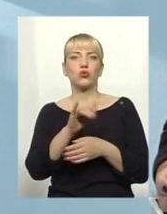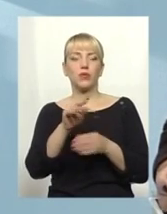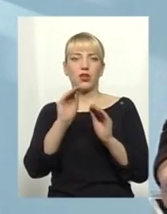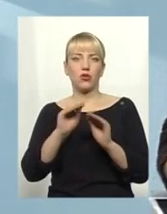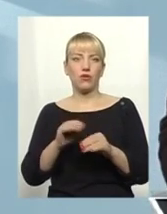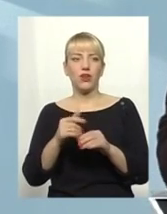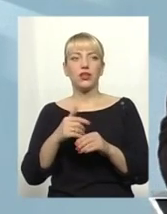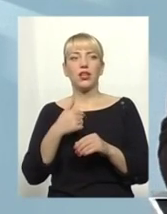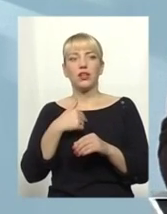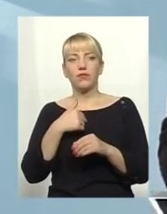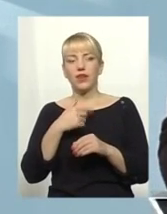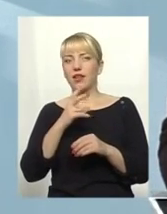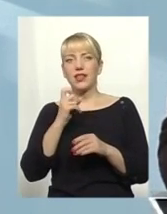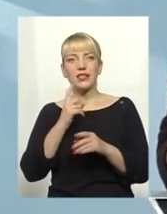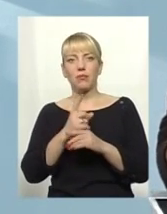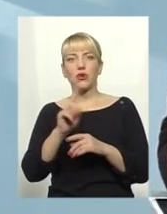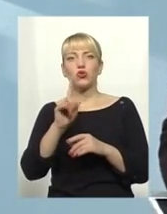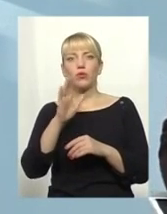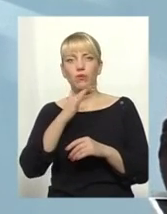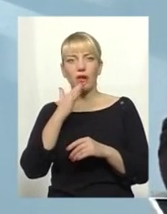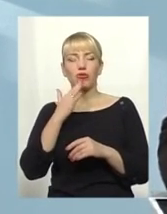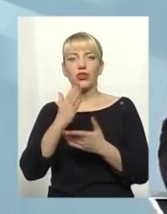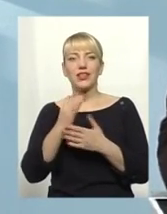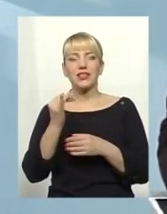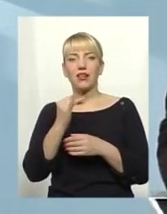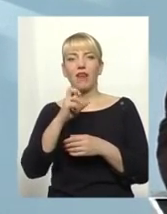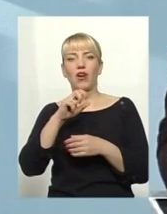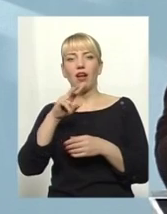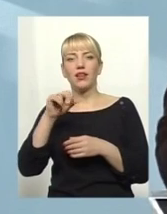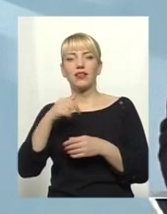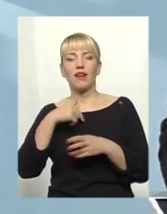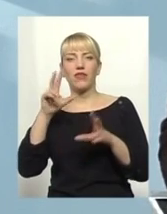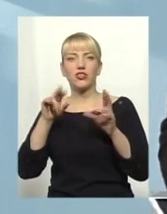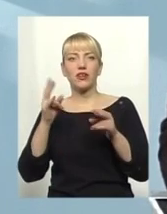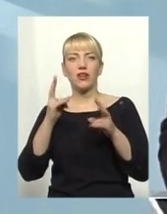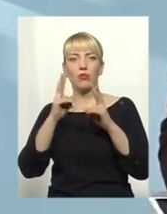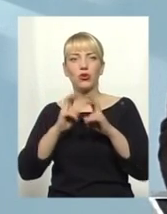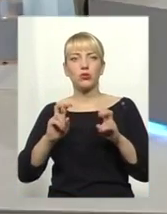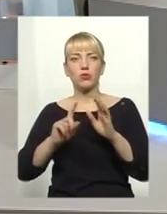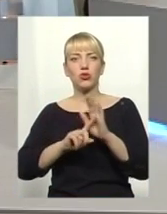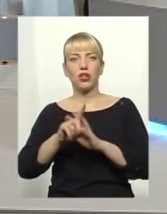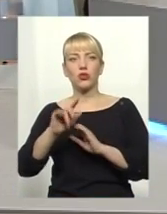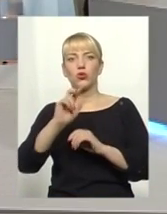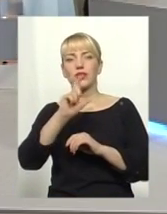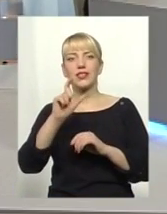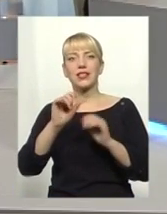досить багато цікавого, я не заперечую цього, але я рахую, що нам потрібно розібратися з цим є декларуванням і готуватися до 17-го